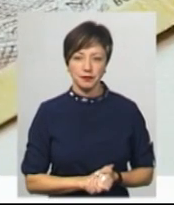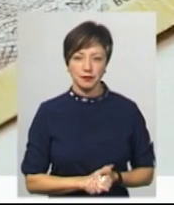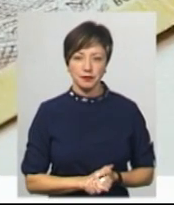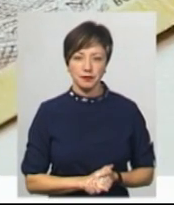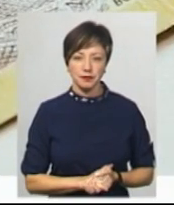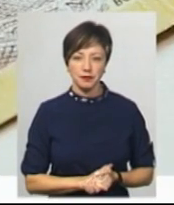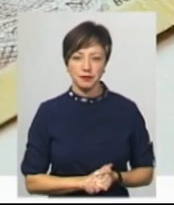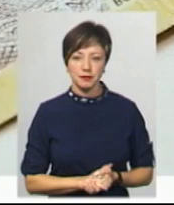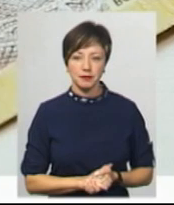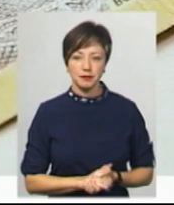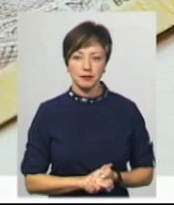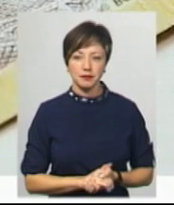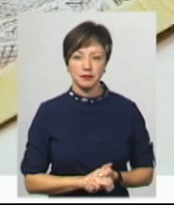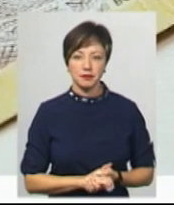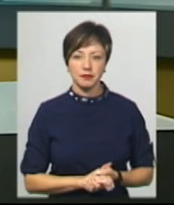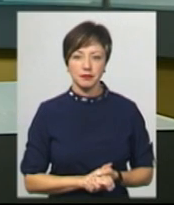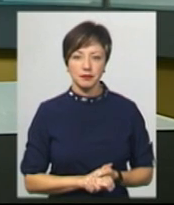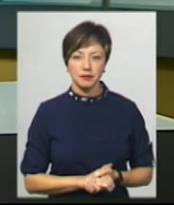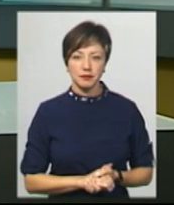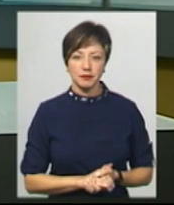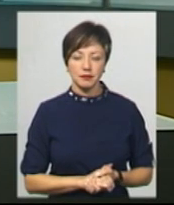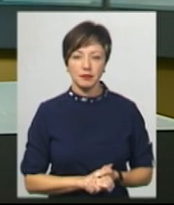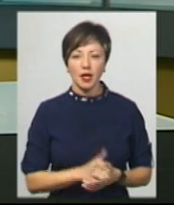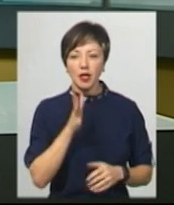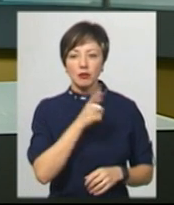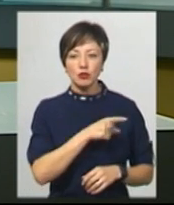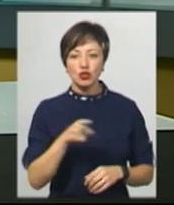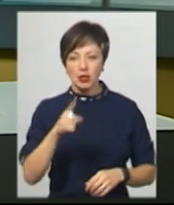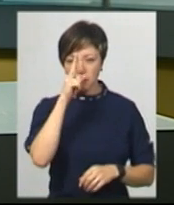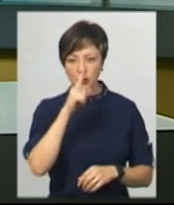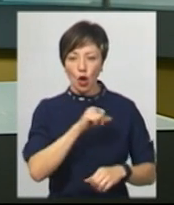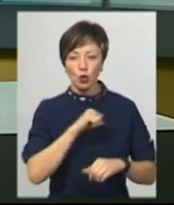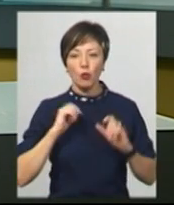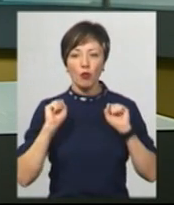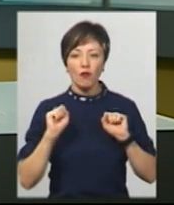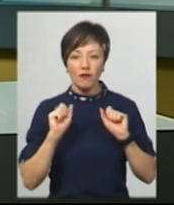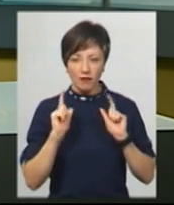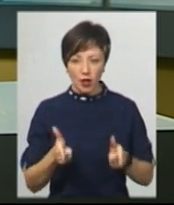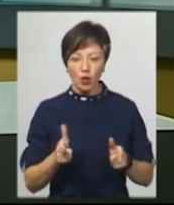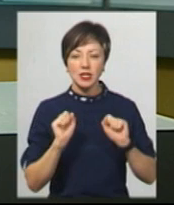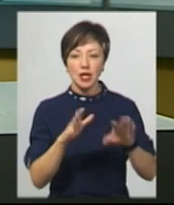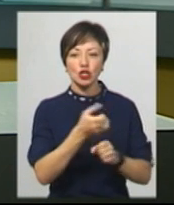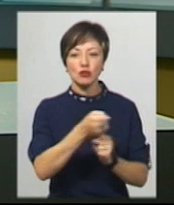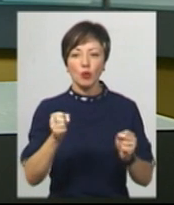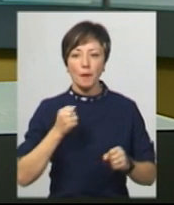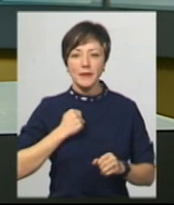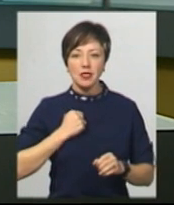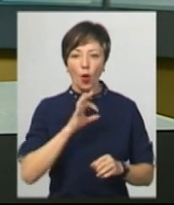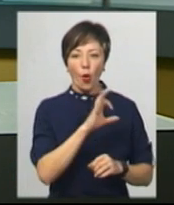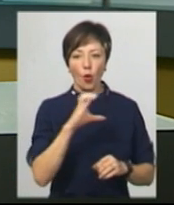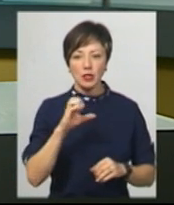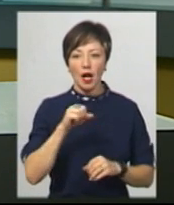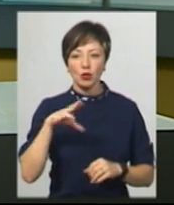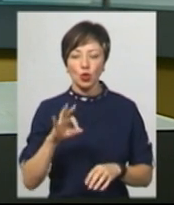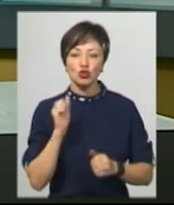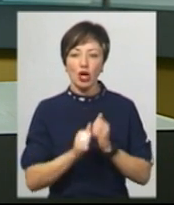Олександр Кулик, новини на Суспільному. Під час місячника добровільної здачі зброї бійці операції об'єднаних сил і АТО